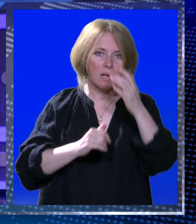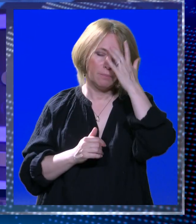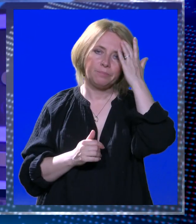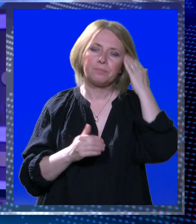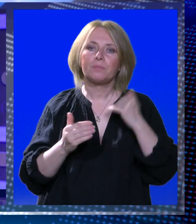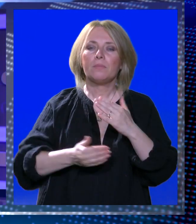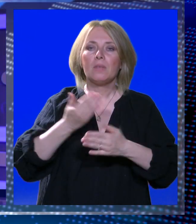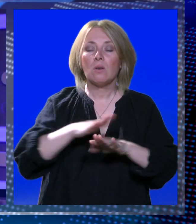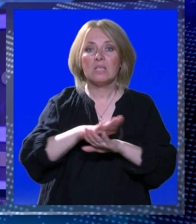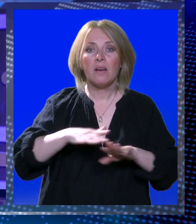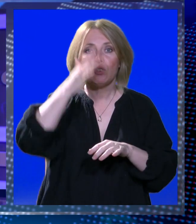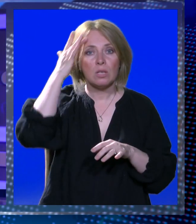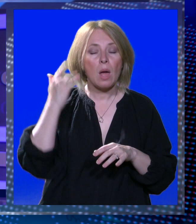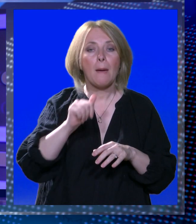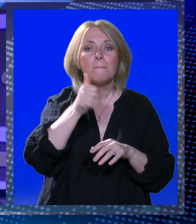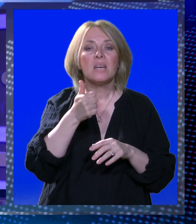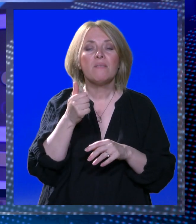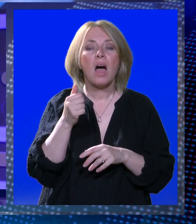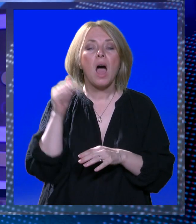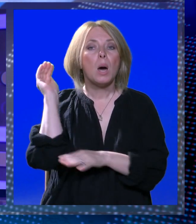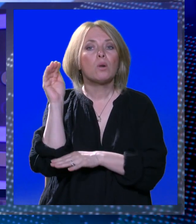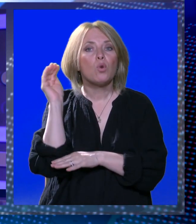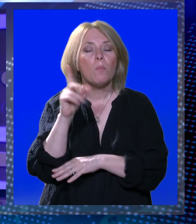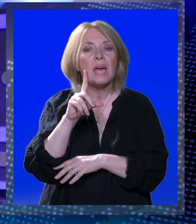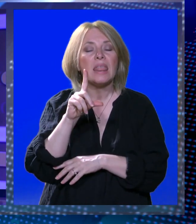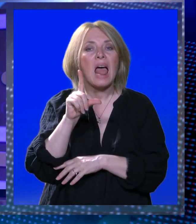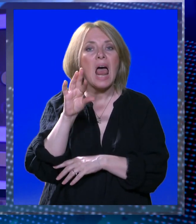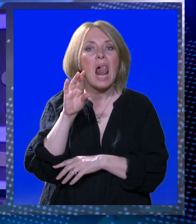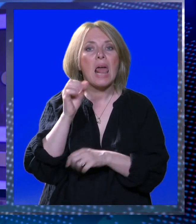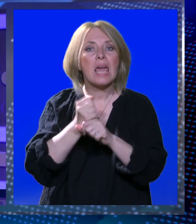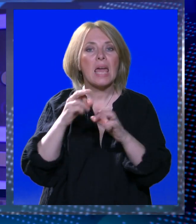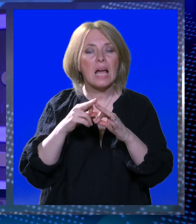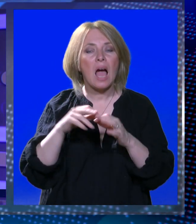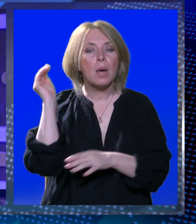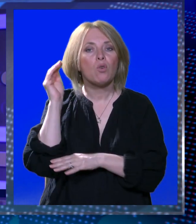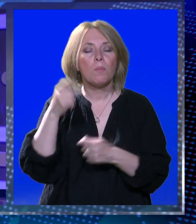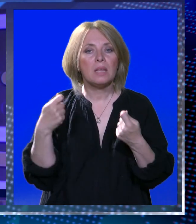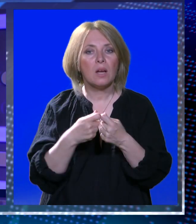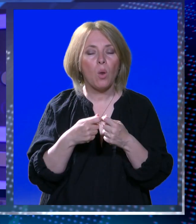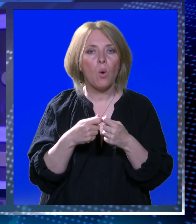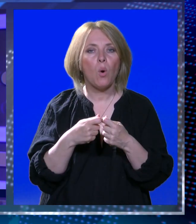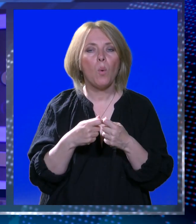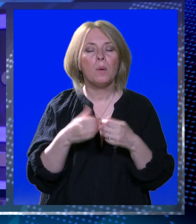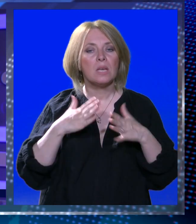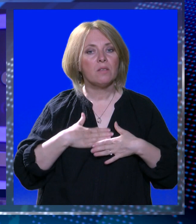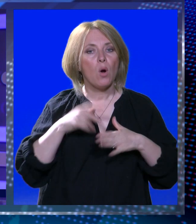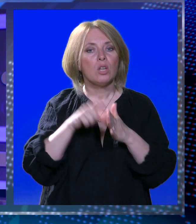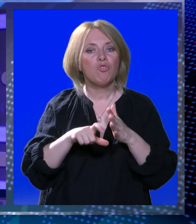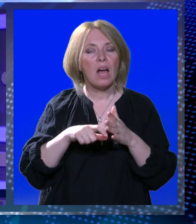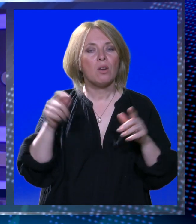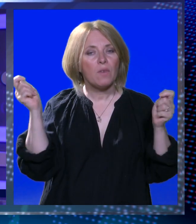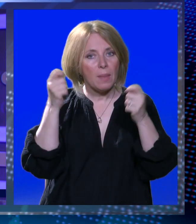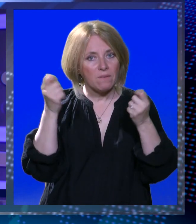A nakon zagrošene sezone u prvoj rukometnoj ligi i osvojenog četvrtog mjesta, rukometni klub Ardije i za svoje